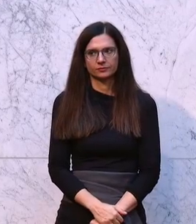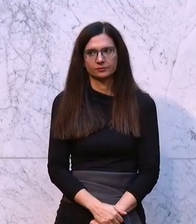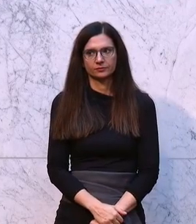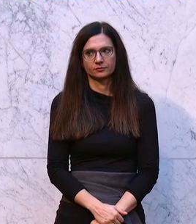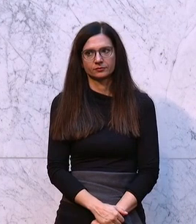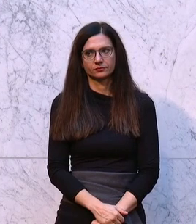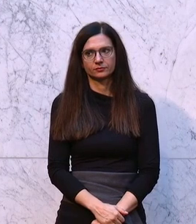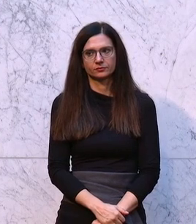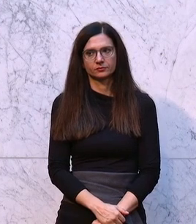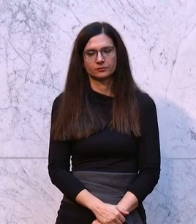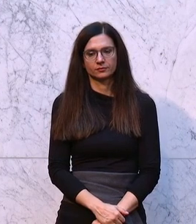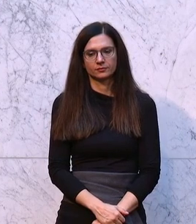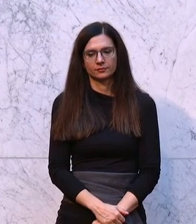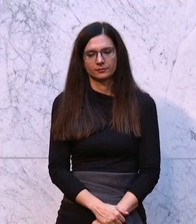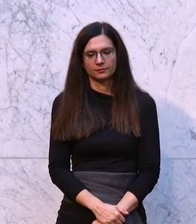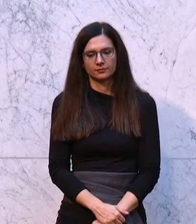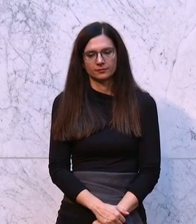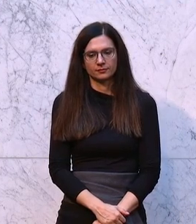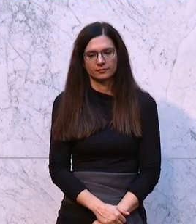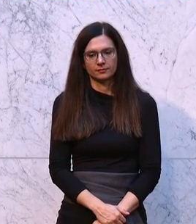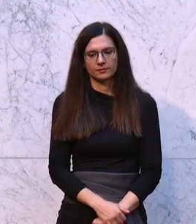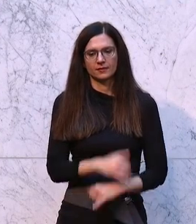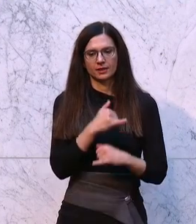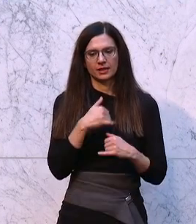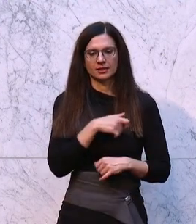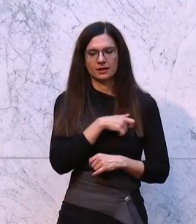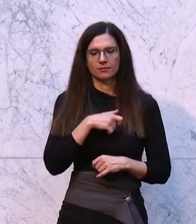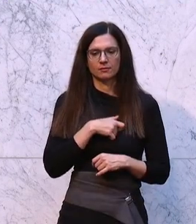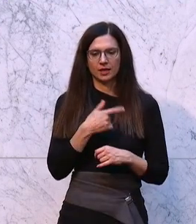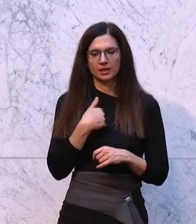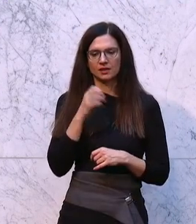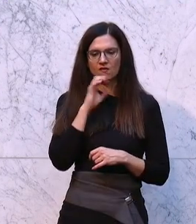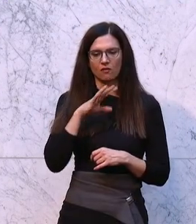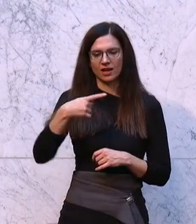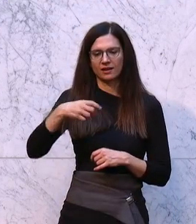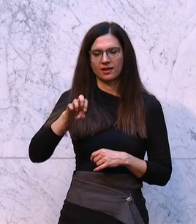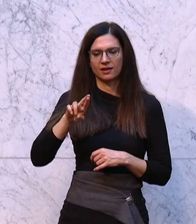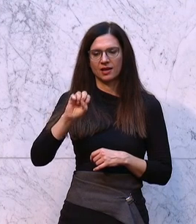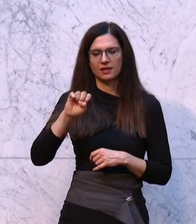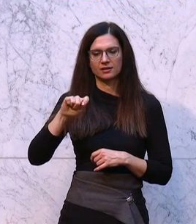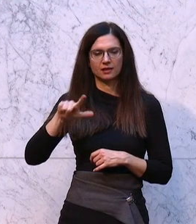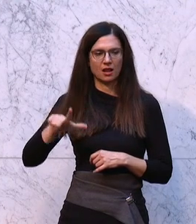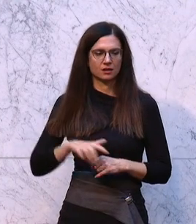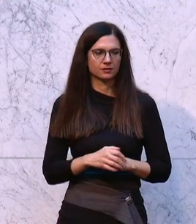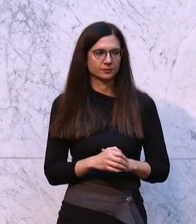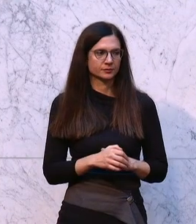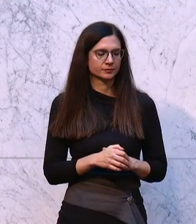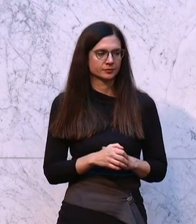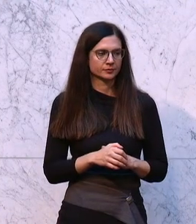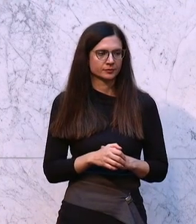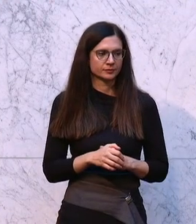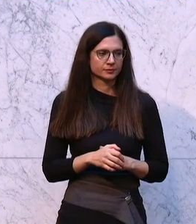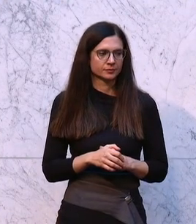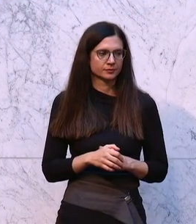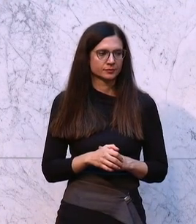Die FPÖ ist gegen die Aberkennung und Posthume-Aberkennung von Ehrenzeichen. Das sei nicht der richtige Weg. Es sei eine Demontage der